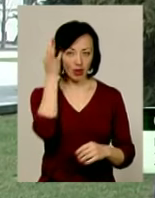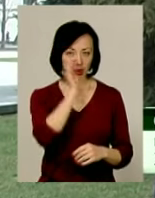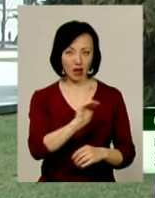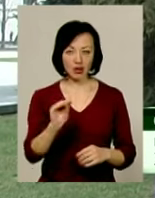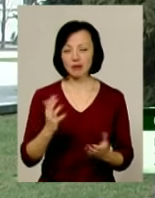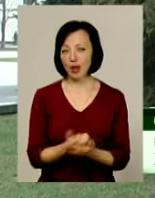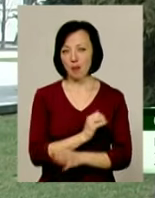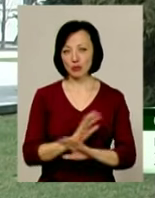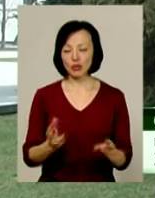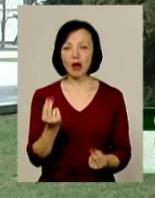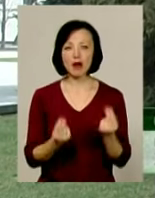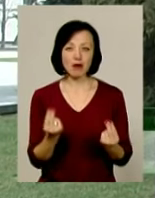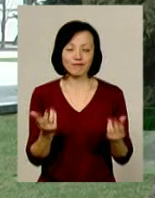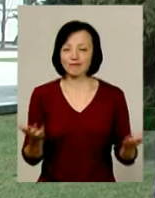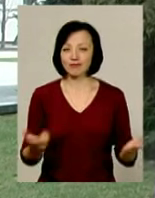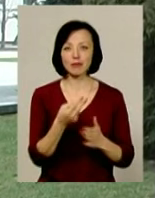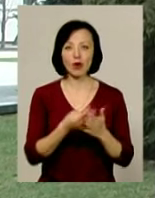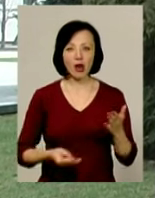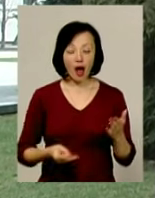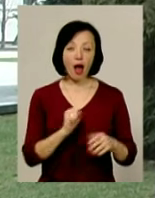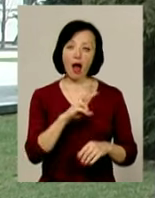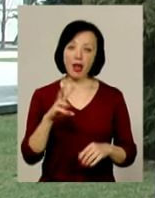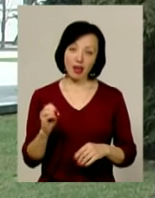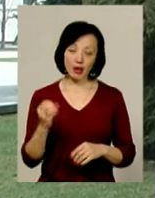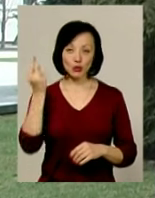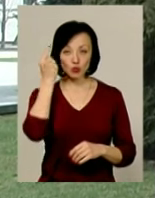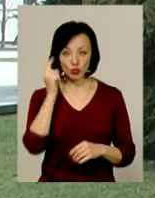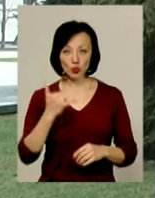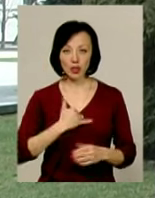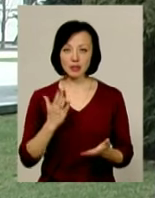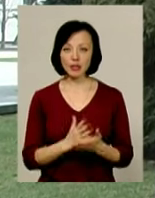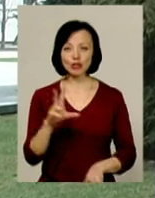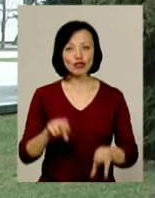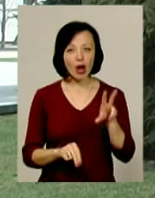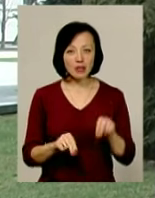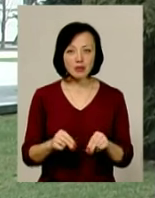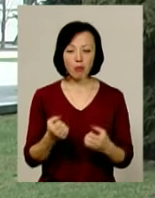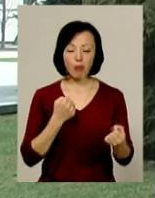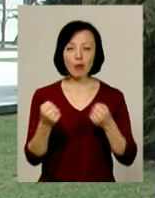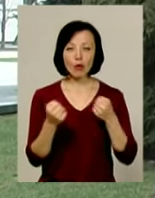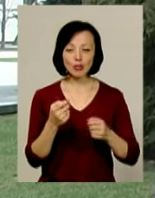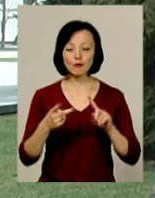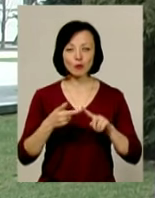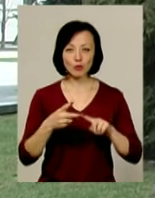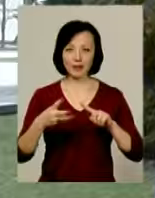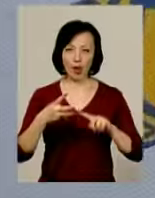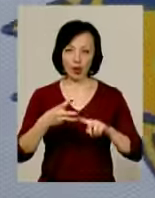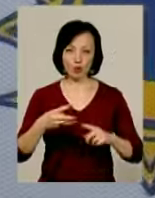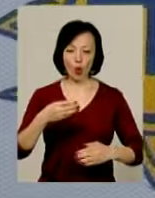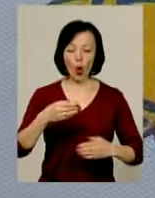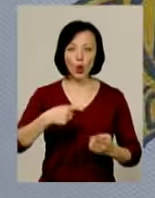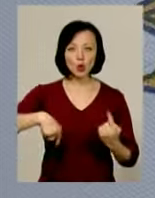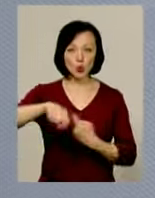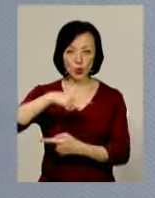Не получилося. Гра не пішла, програли, але я думаю, що в нас є шанси з ними поборотися і в другому, і в третєму турі».